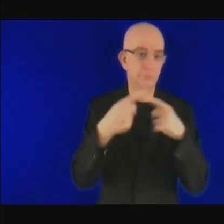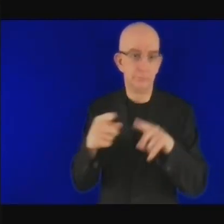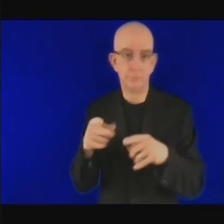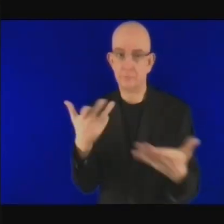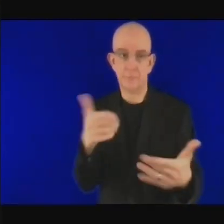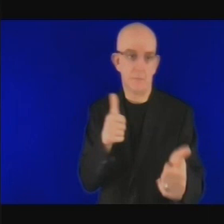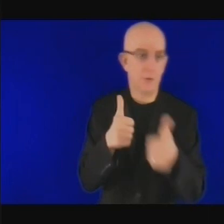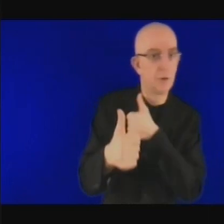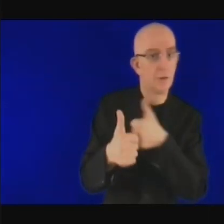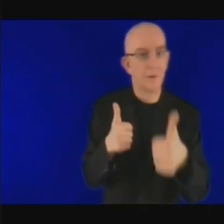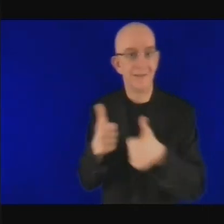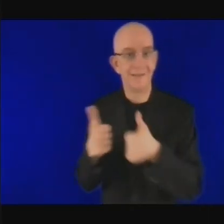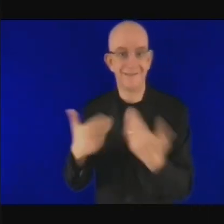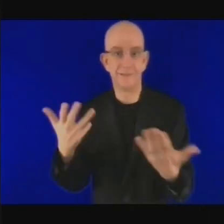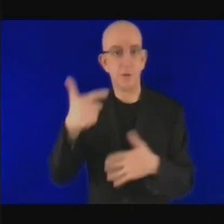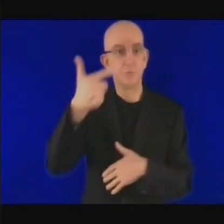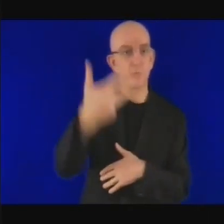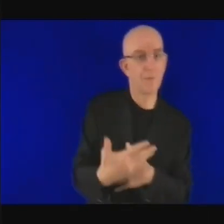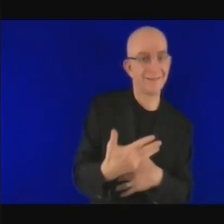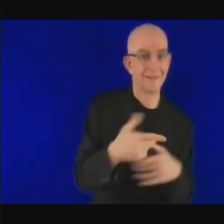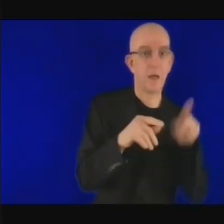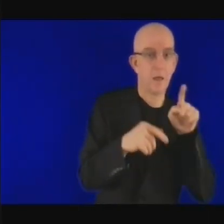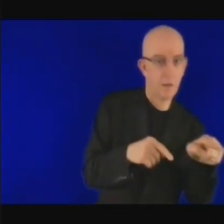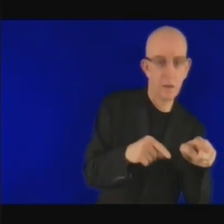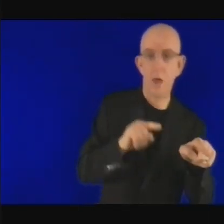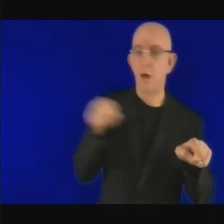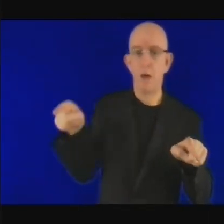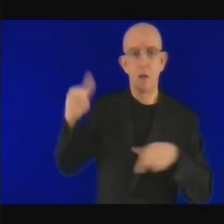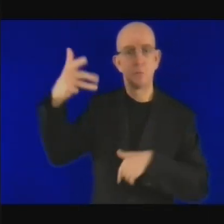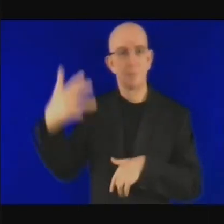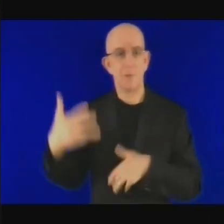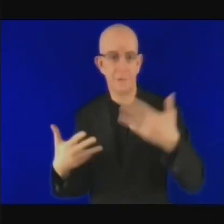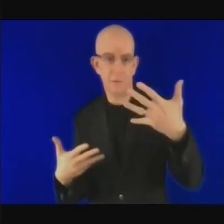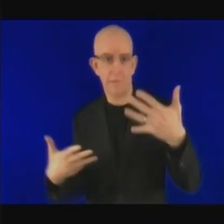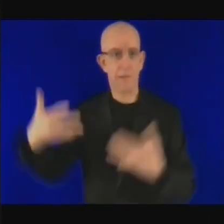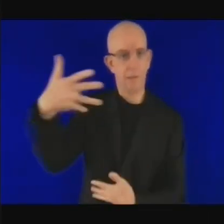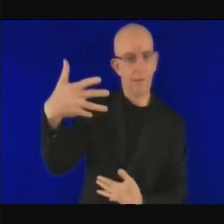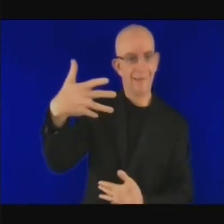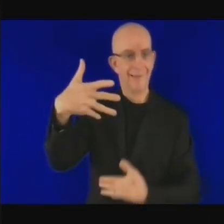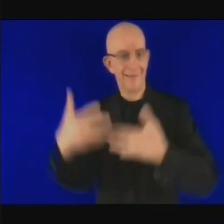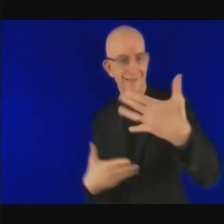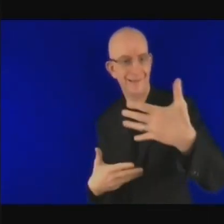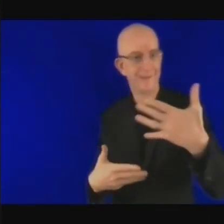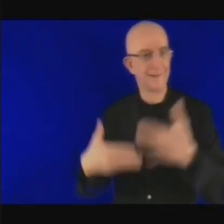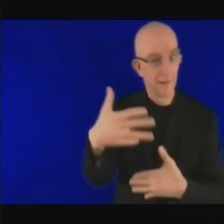est-ce que les énergies renouvelables sont les premières priorités non